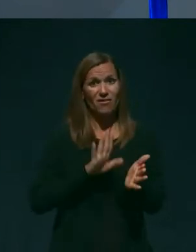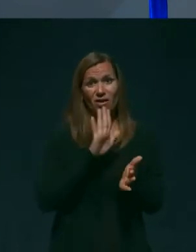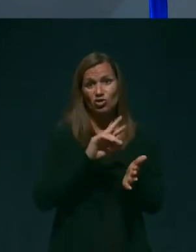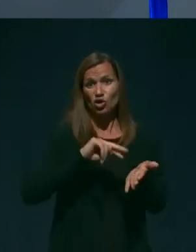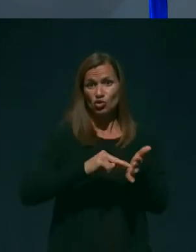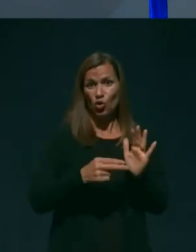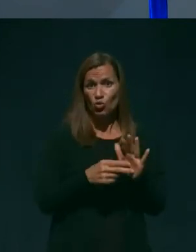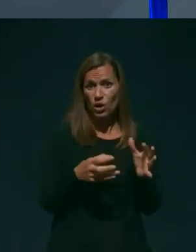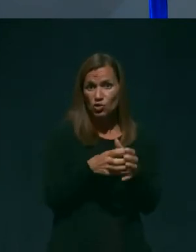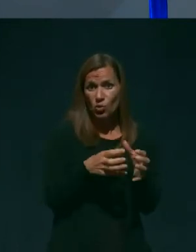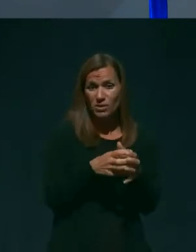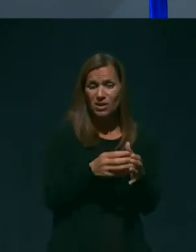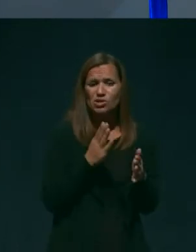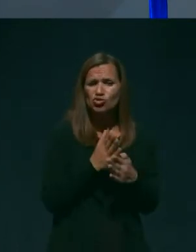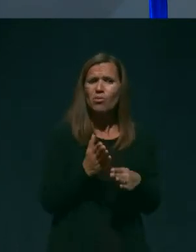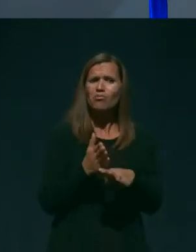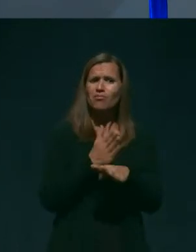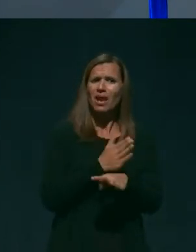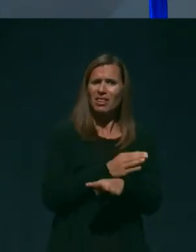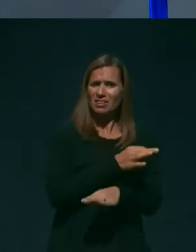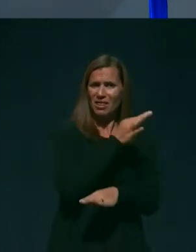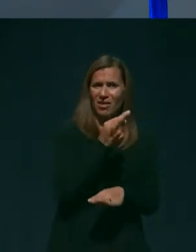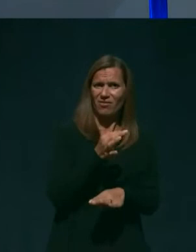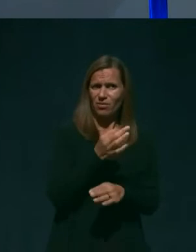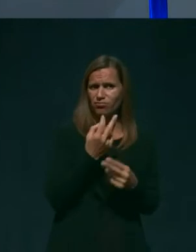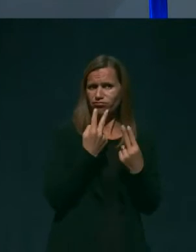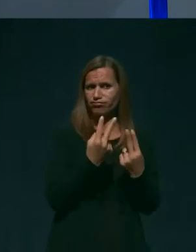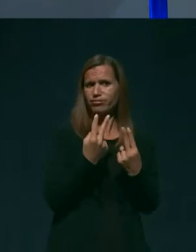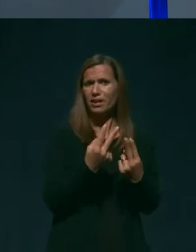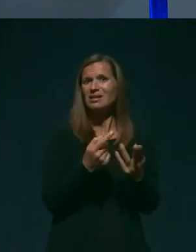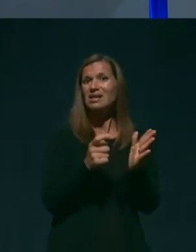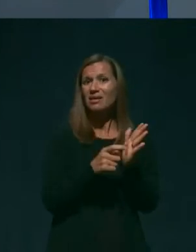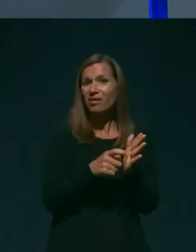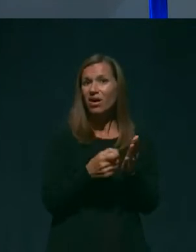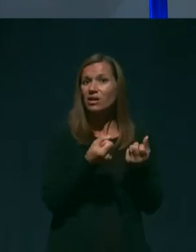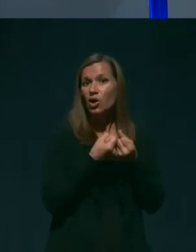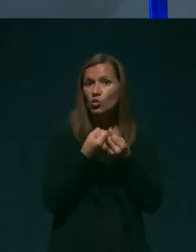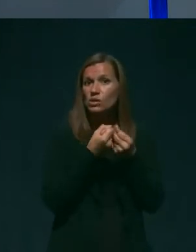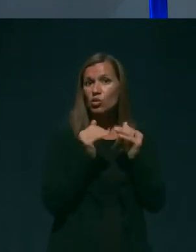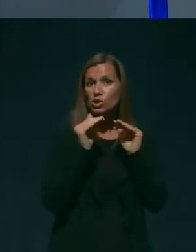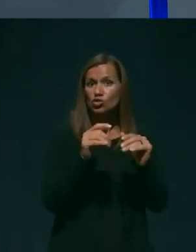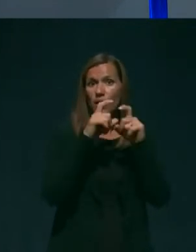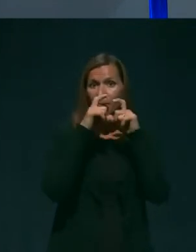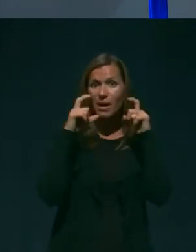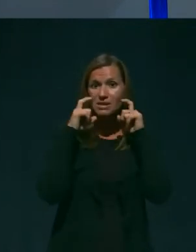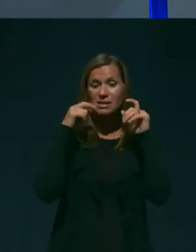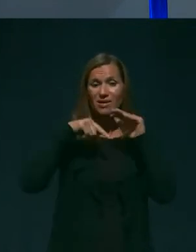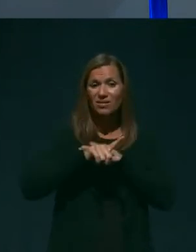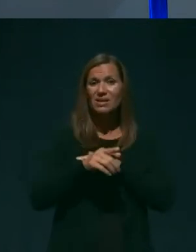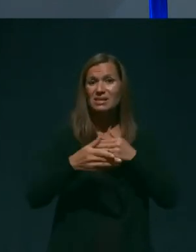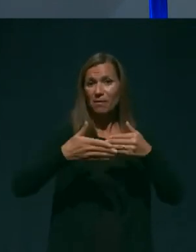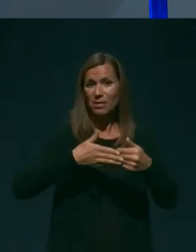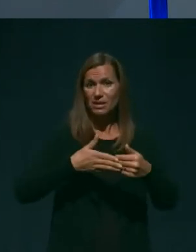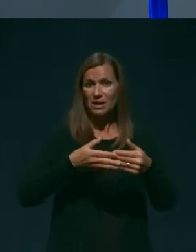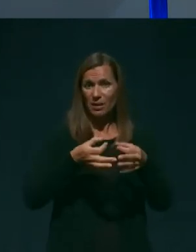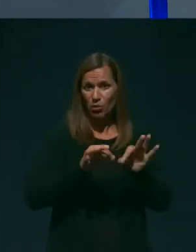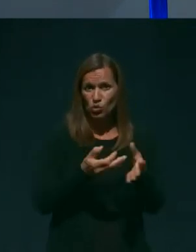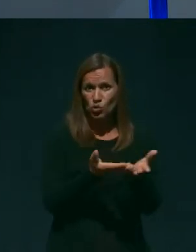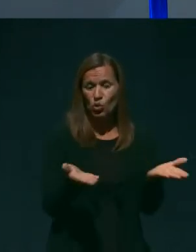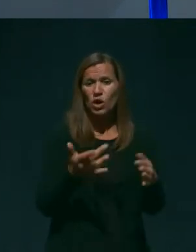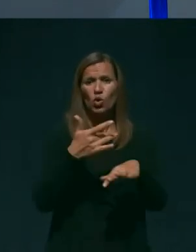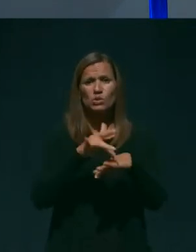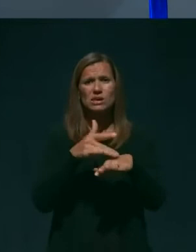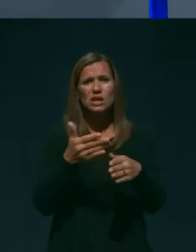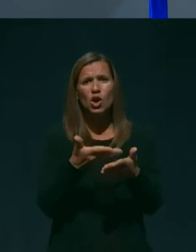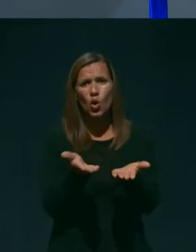se že pred dnevi zavzela, da bi se sedanja zahteva, da nosimo zaščitne maske v zaprtih prostorih, kostinskih lokalov, trgovin,